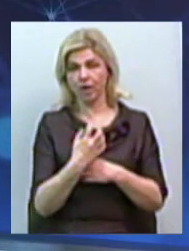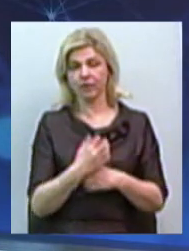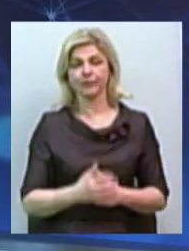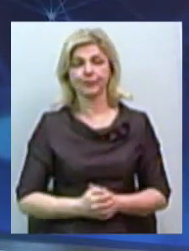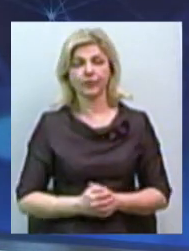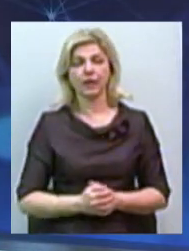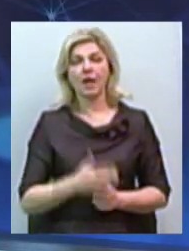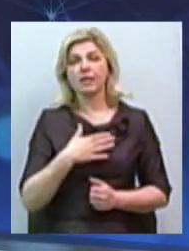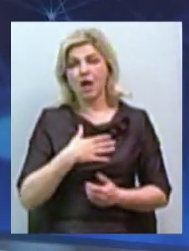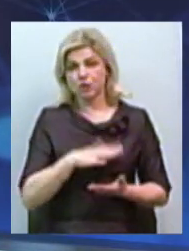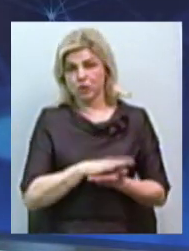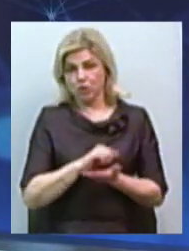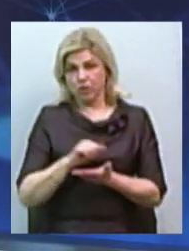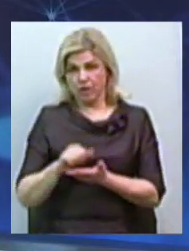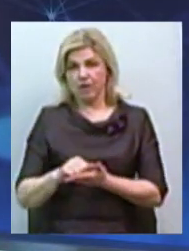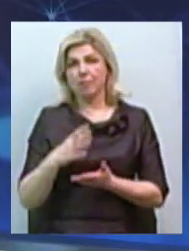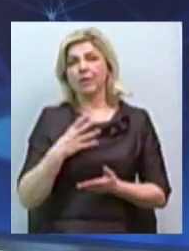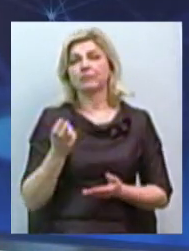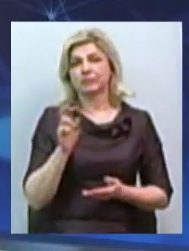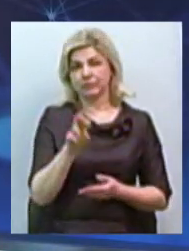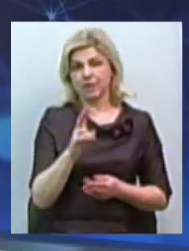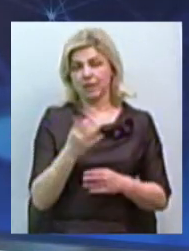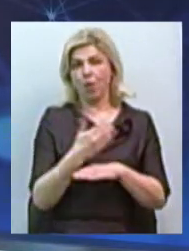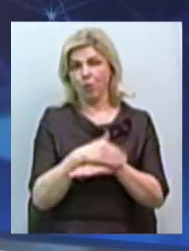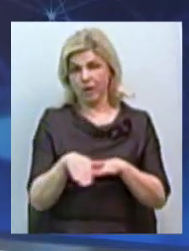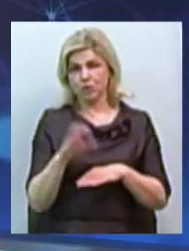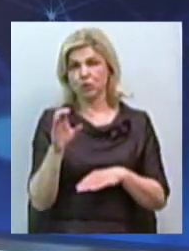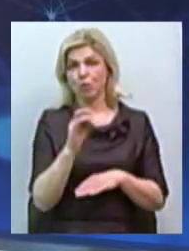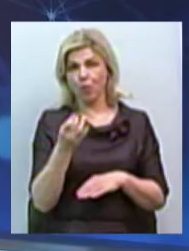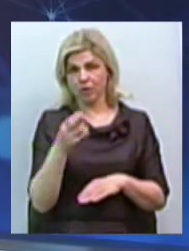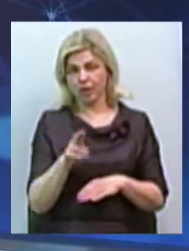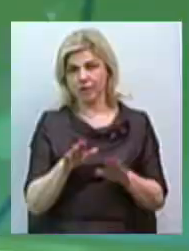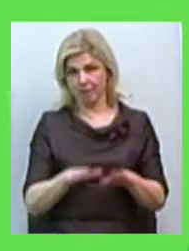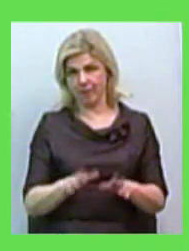Степанов та Сергій Коропятник побували на місці події. Будь ласка.